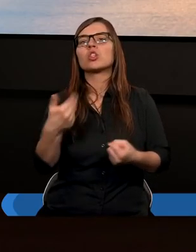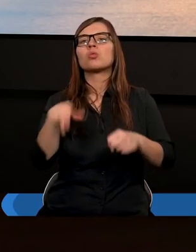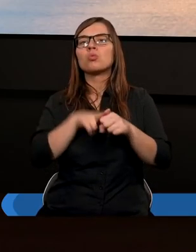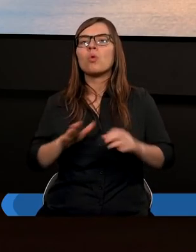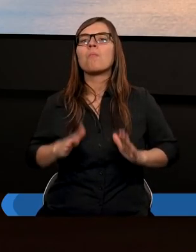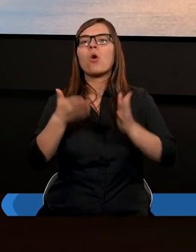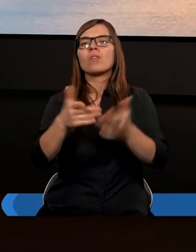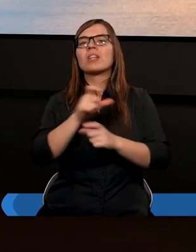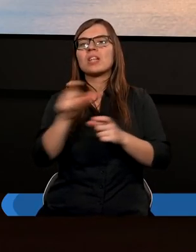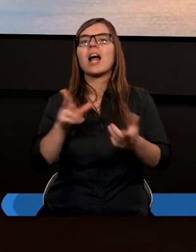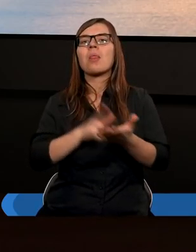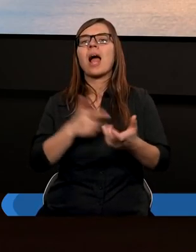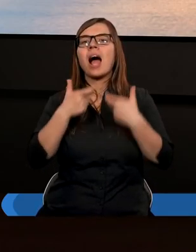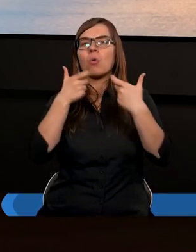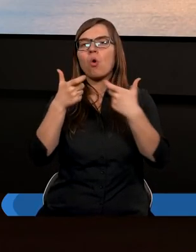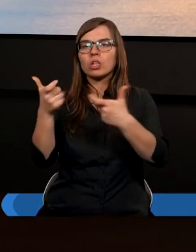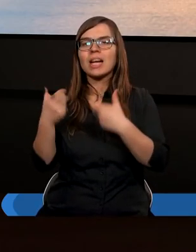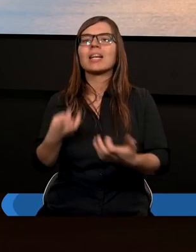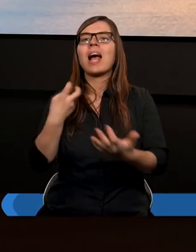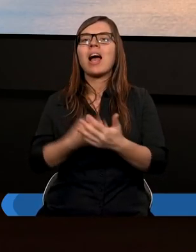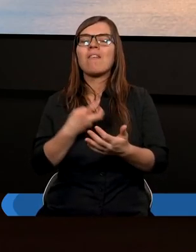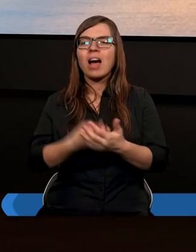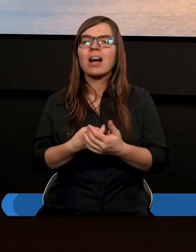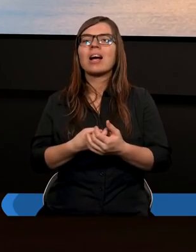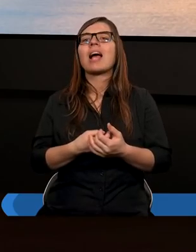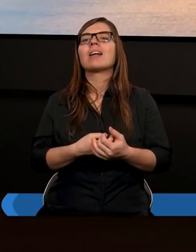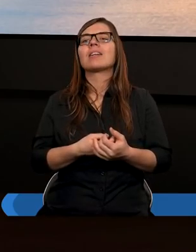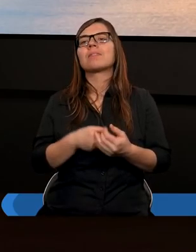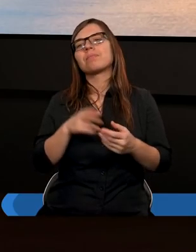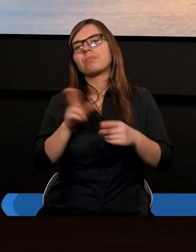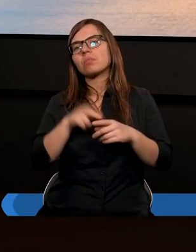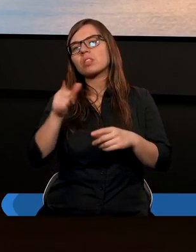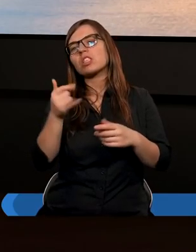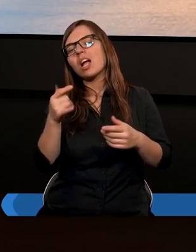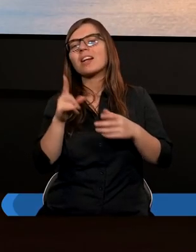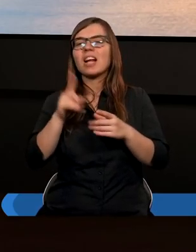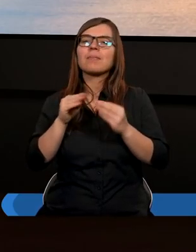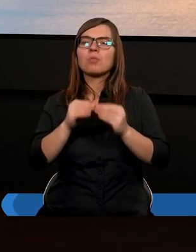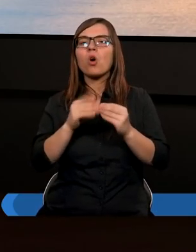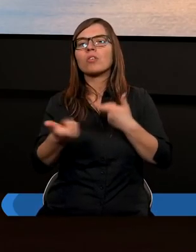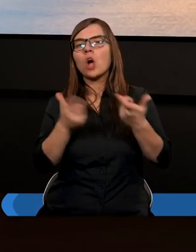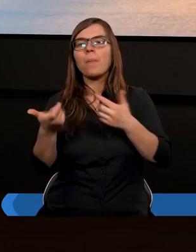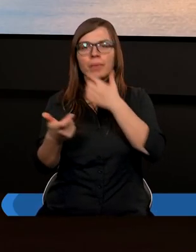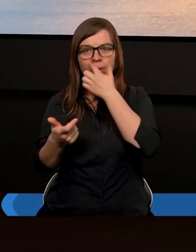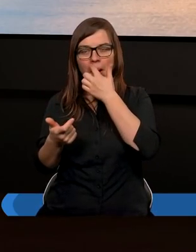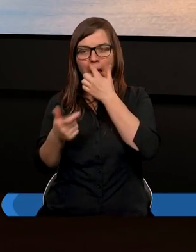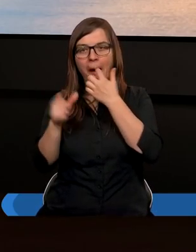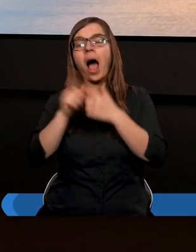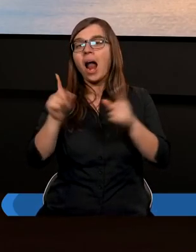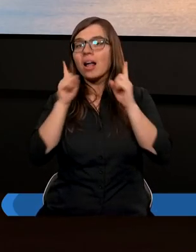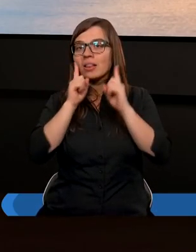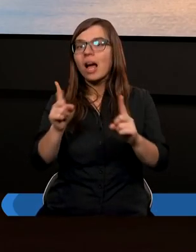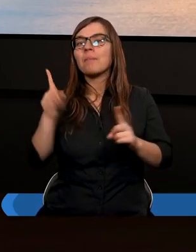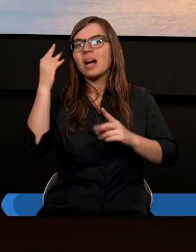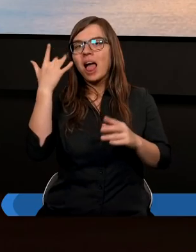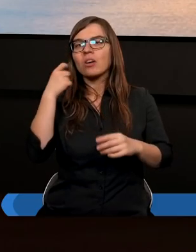poświęcają czas na głoszenie Ewangelii w szerszym zakresie, nie tak dorywczo gdzieś coś, ale rzeczywiście poświęca